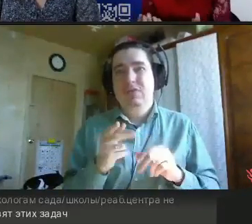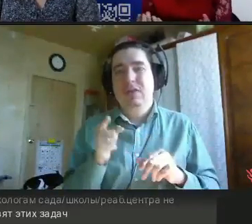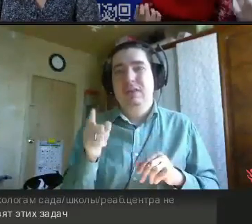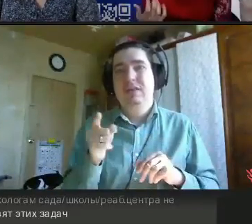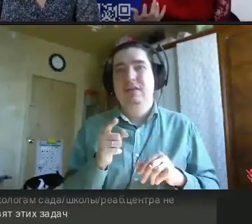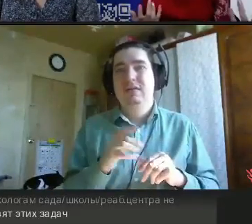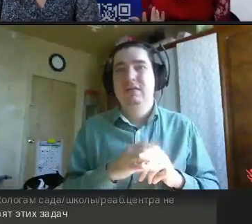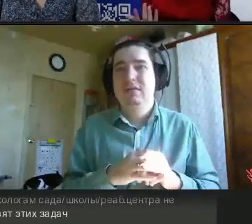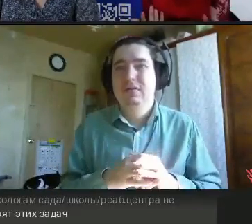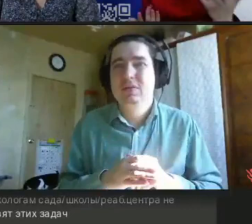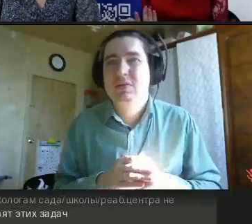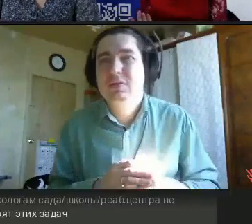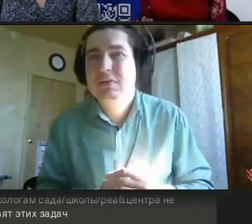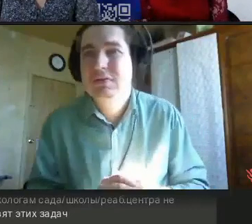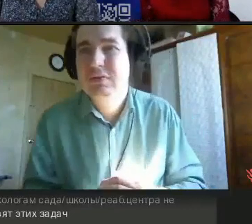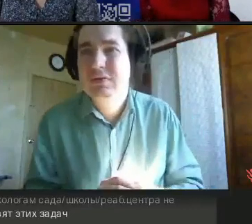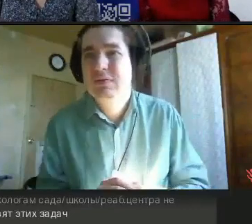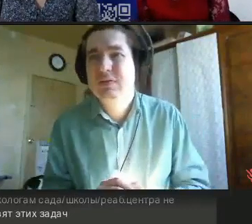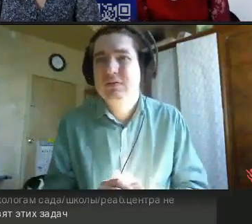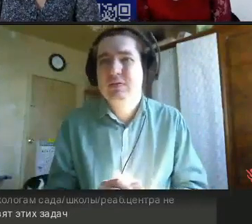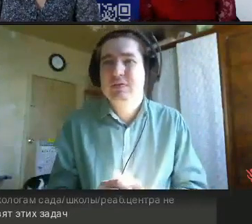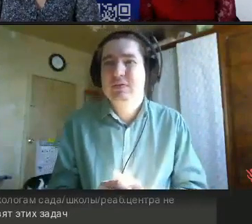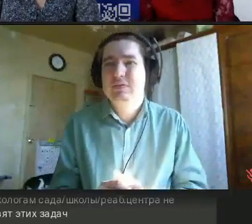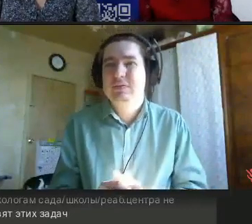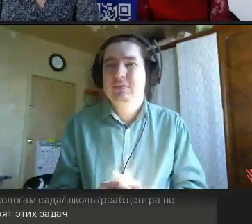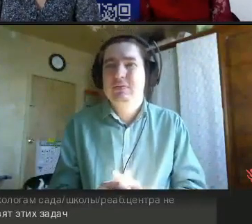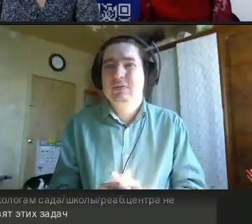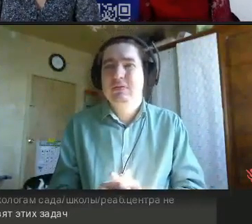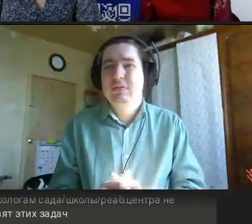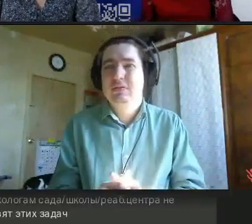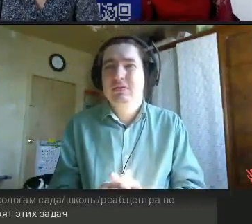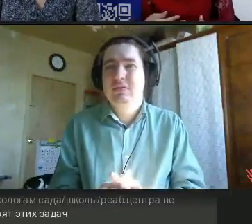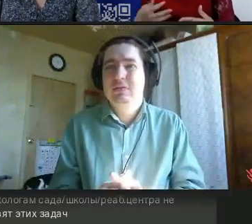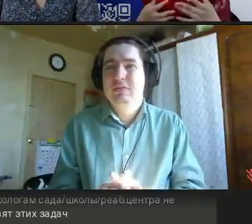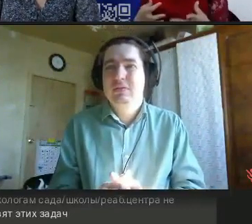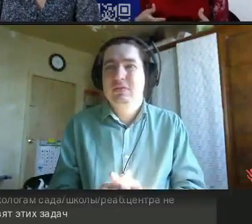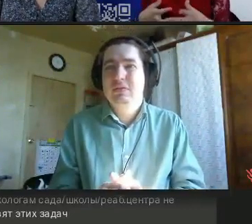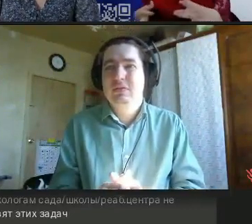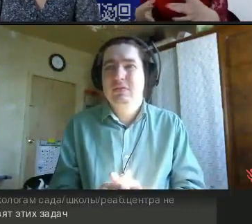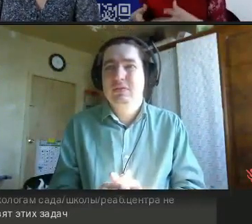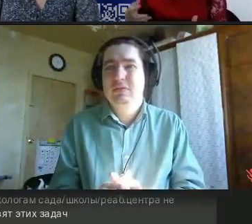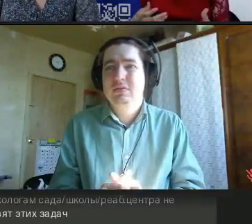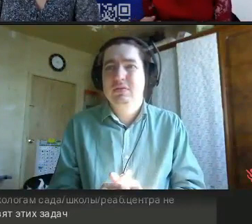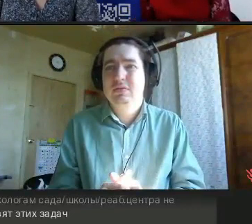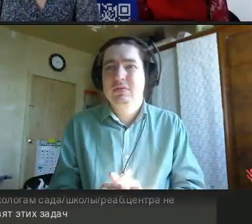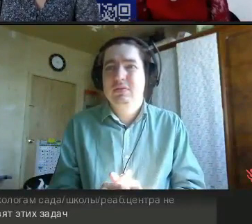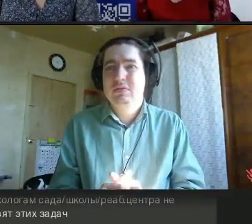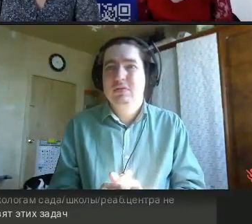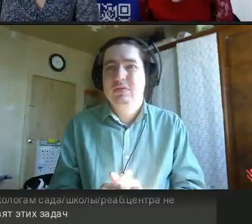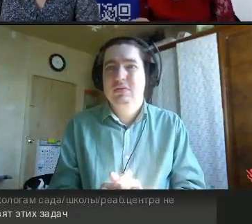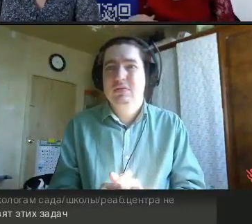показали по НДВ, это центральный федеральный канал, и туда просто нельзя было